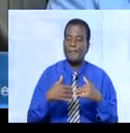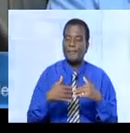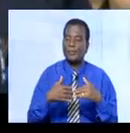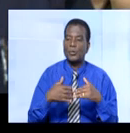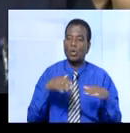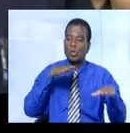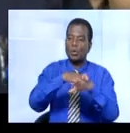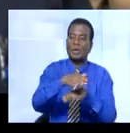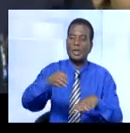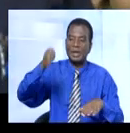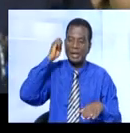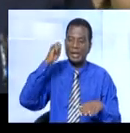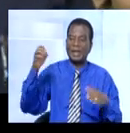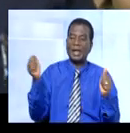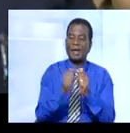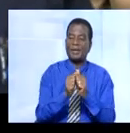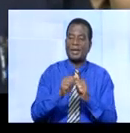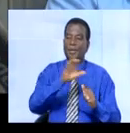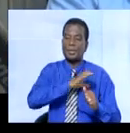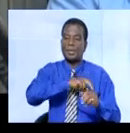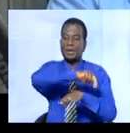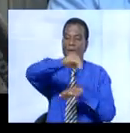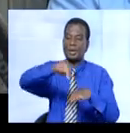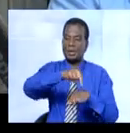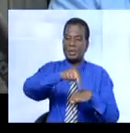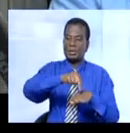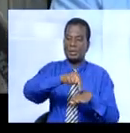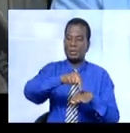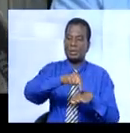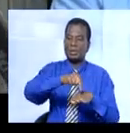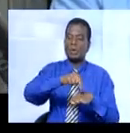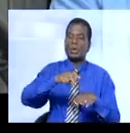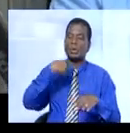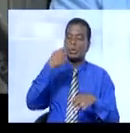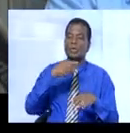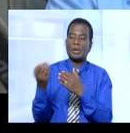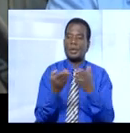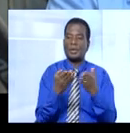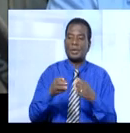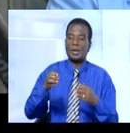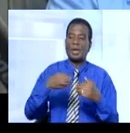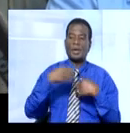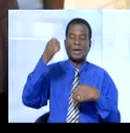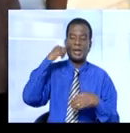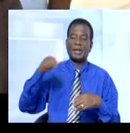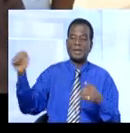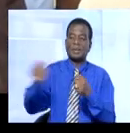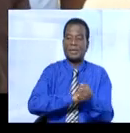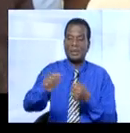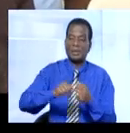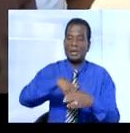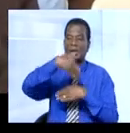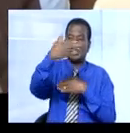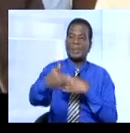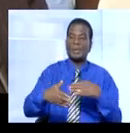l'ONU-Ci était aux côtés de la police nationale dont les services avaient été déstructurés. Après